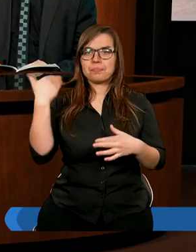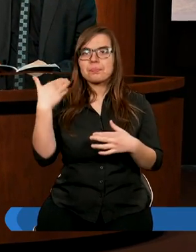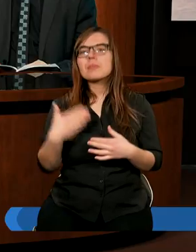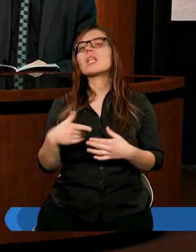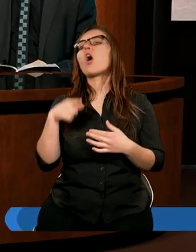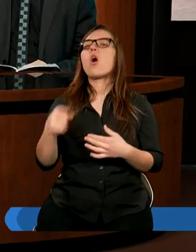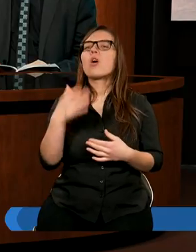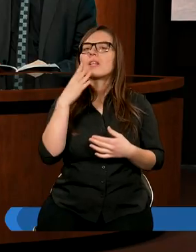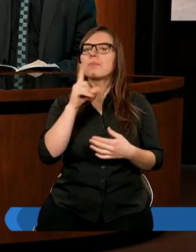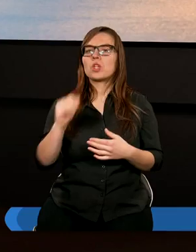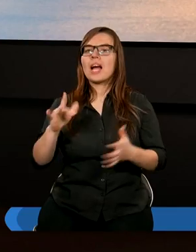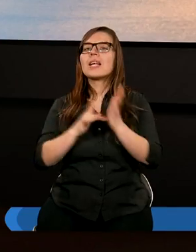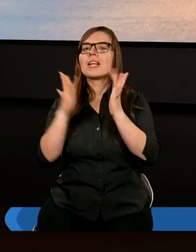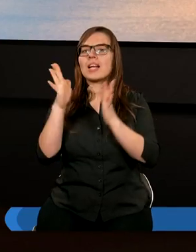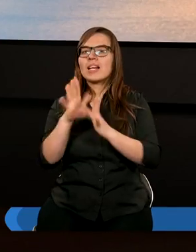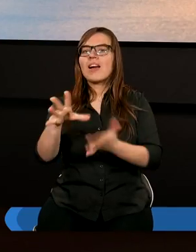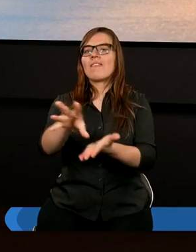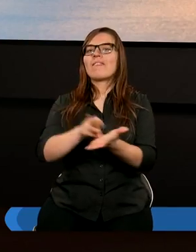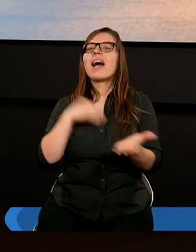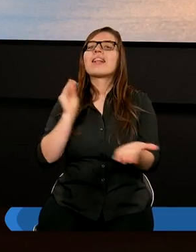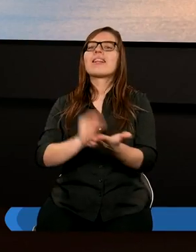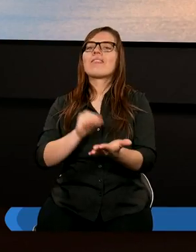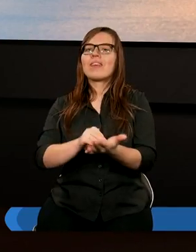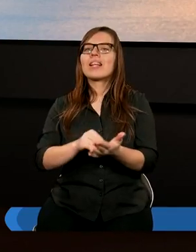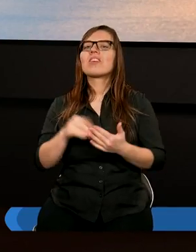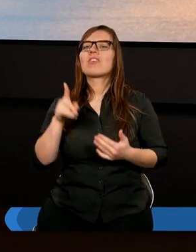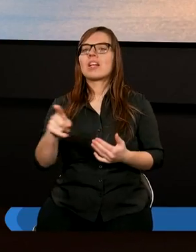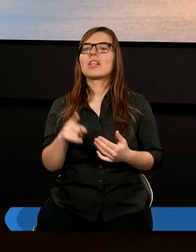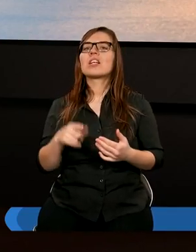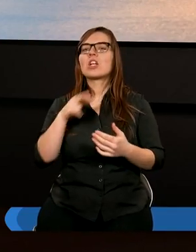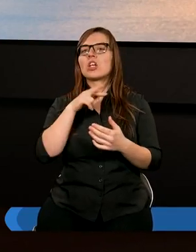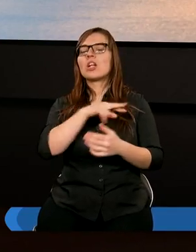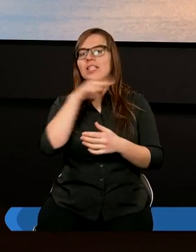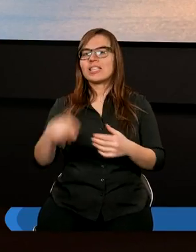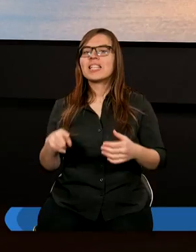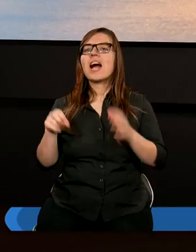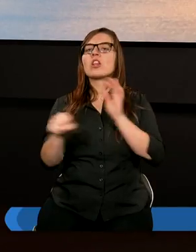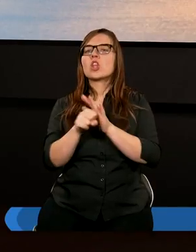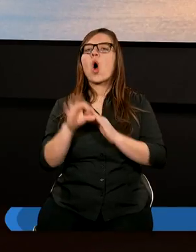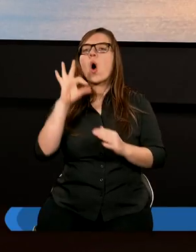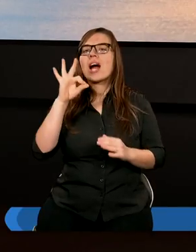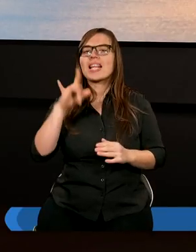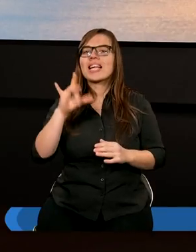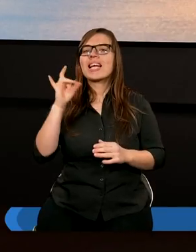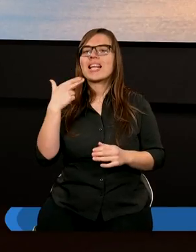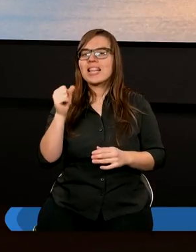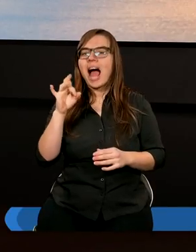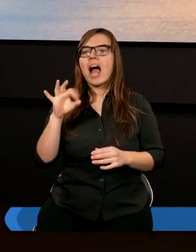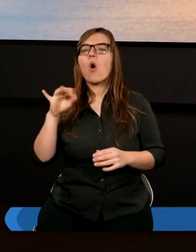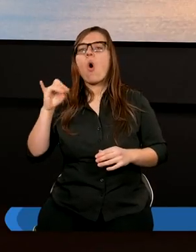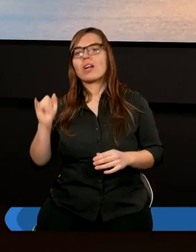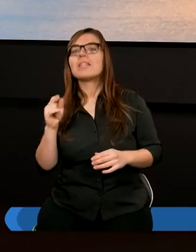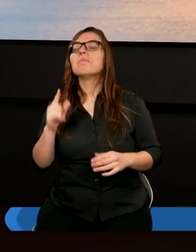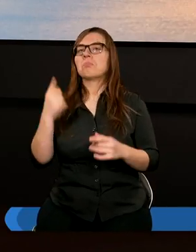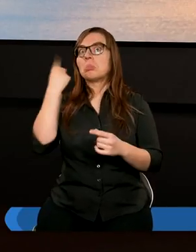o tym, że Pan Jezus według zwyczaju swego wszedł do synagogi. Myślę